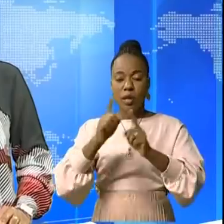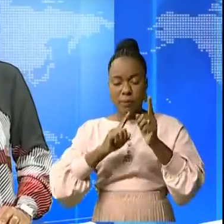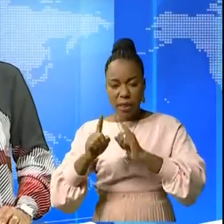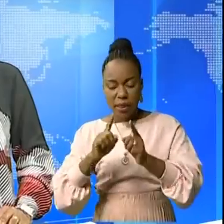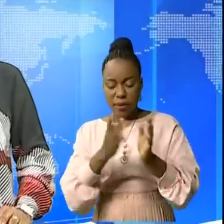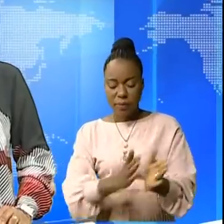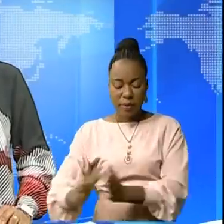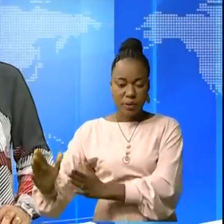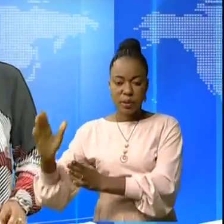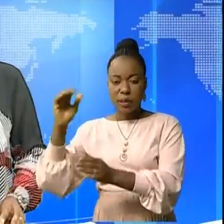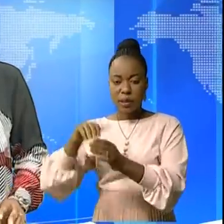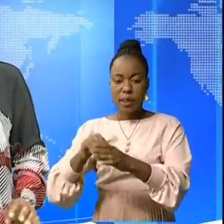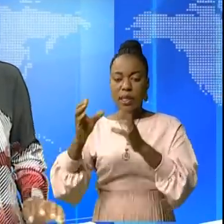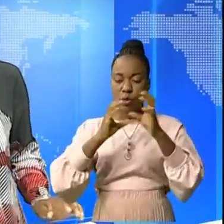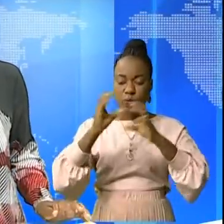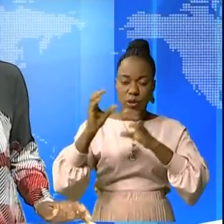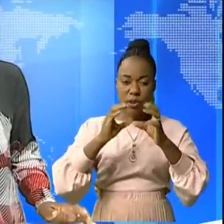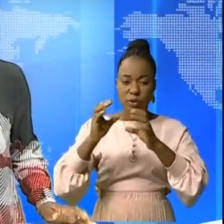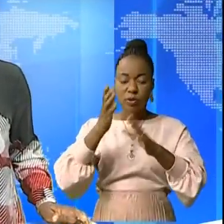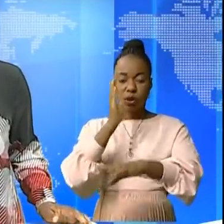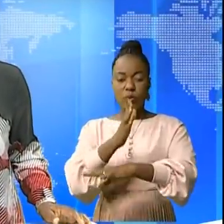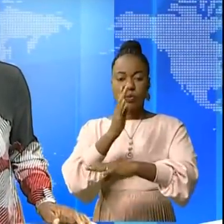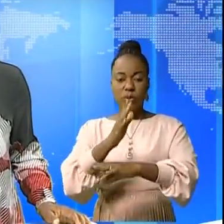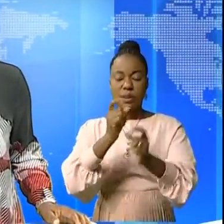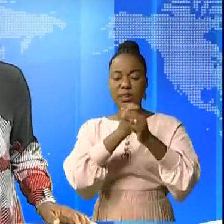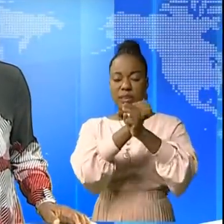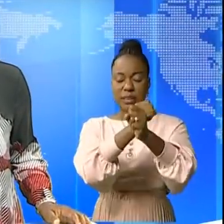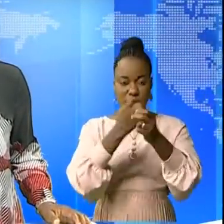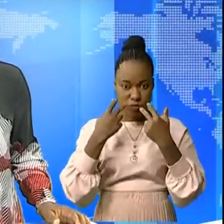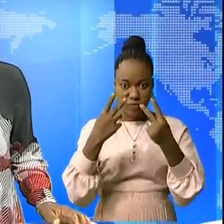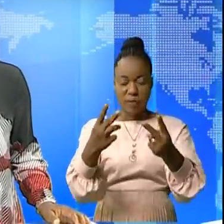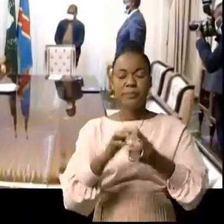de préparatifs de la communication du Conseil de sécurité.